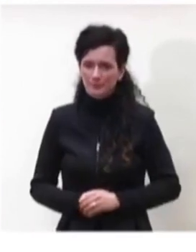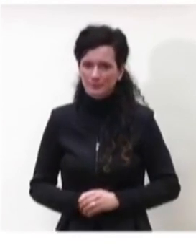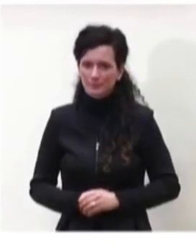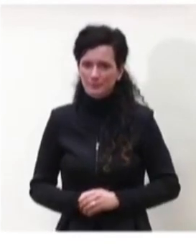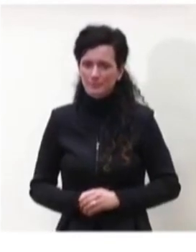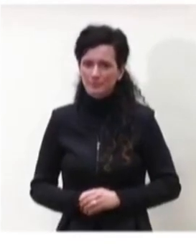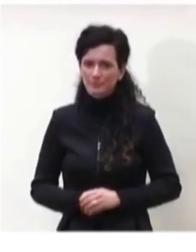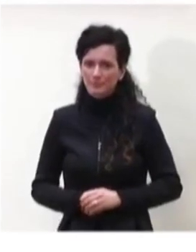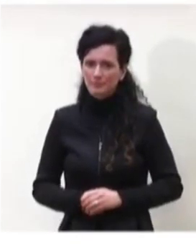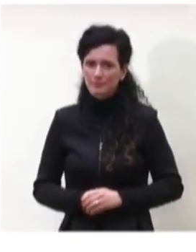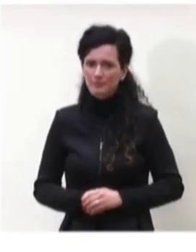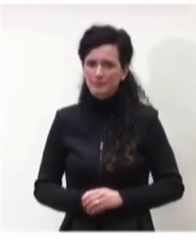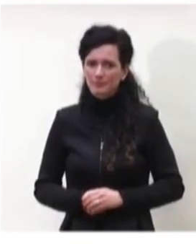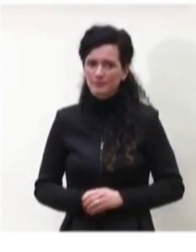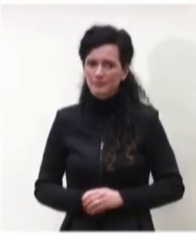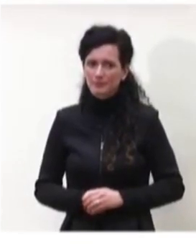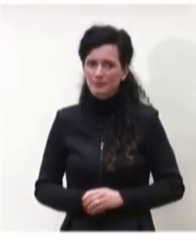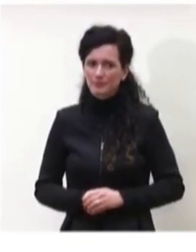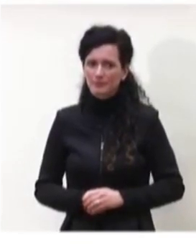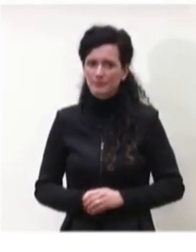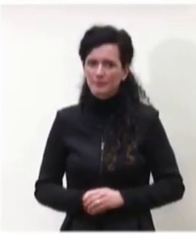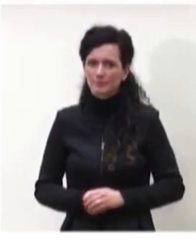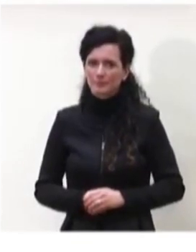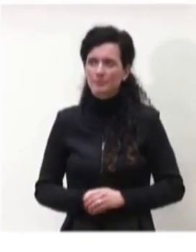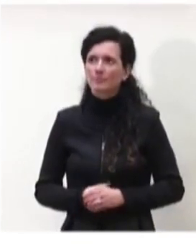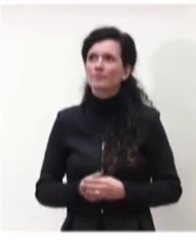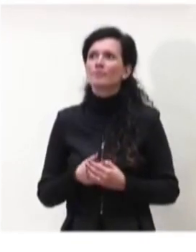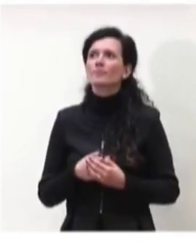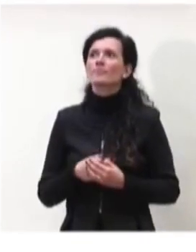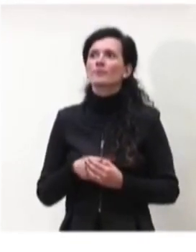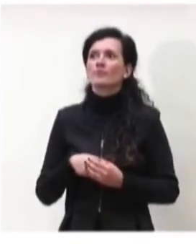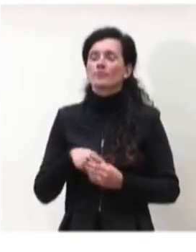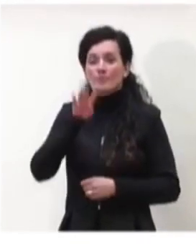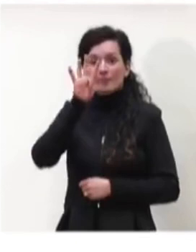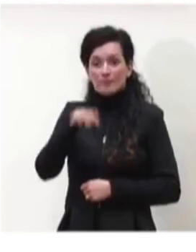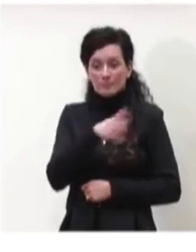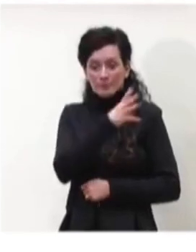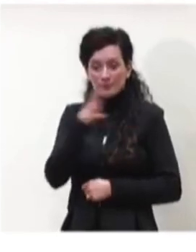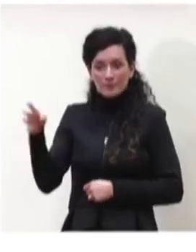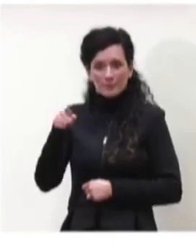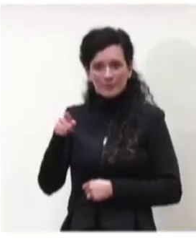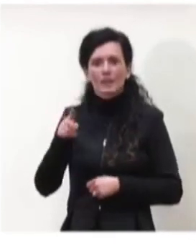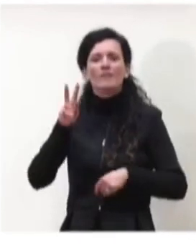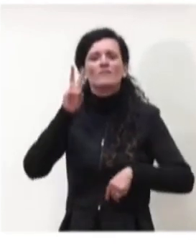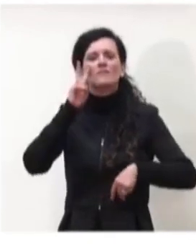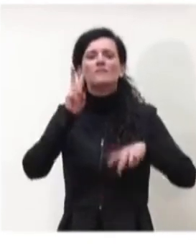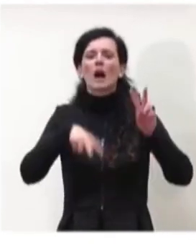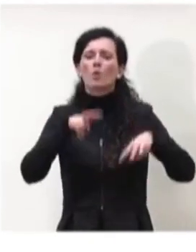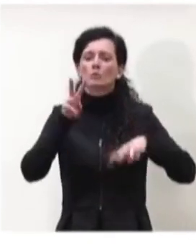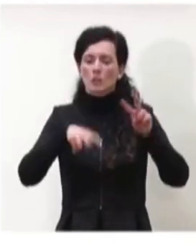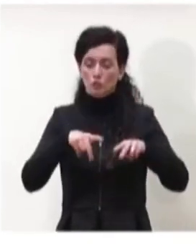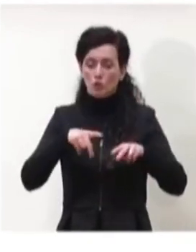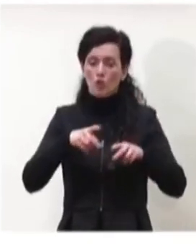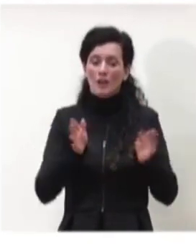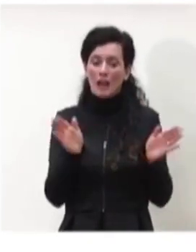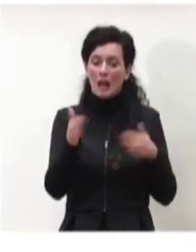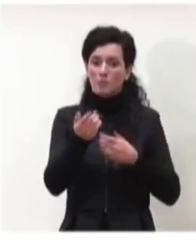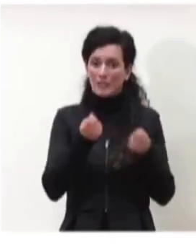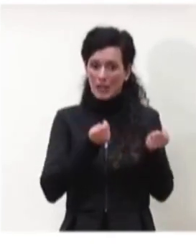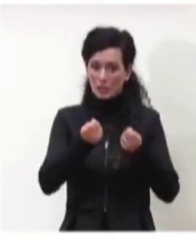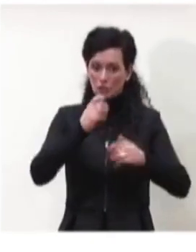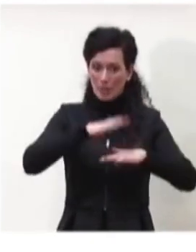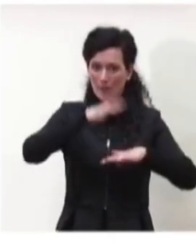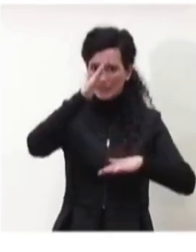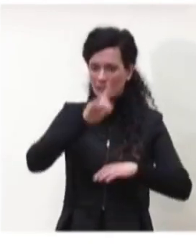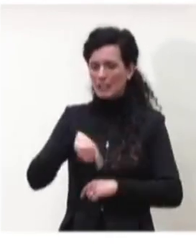Per quanto riguarda invece la valutazione che la cabina di regia prima stamattina e poi il Comitato